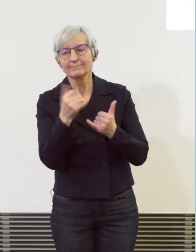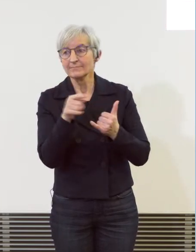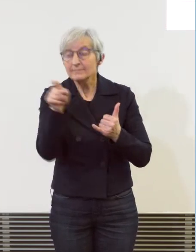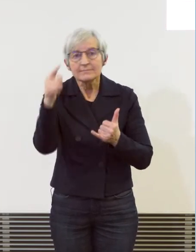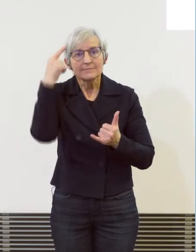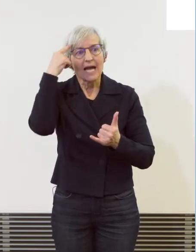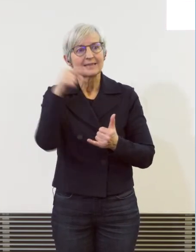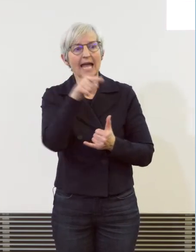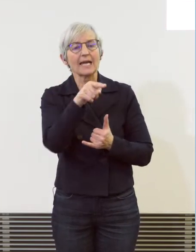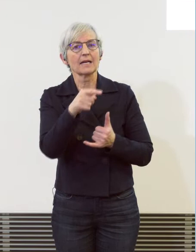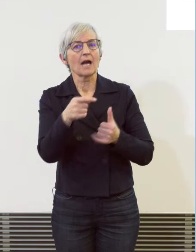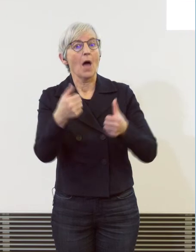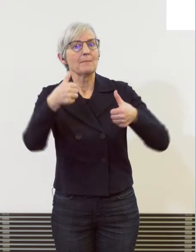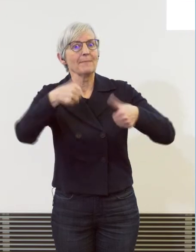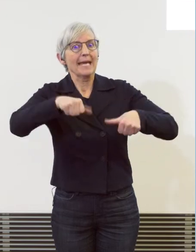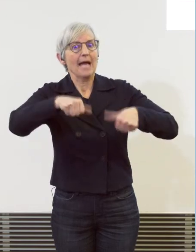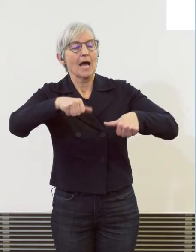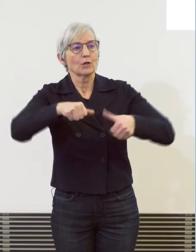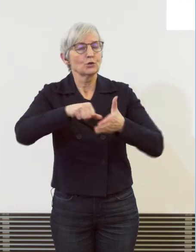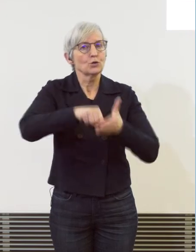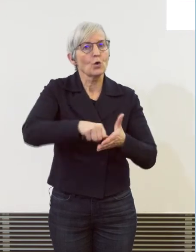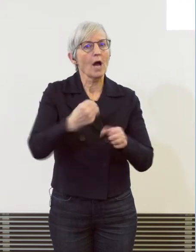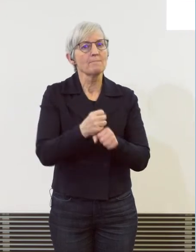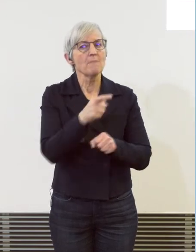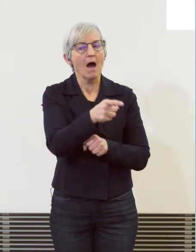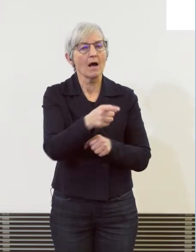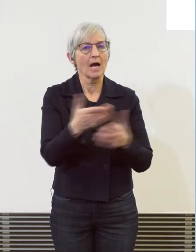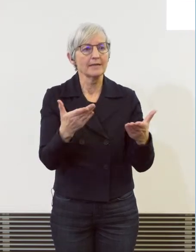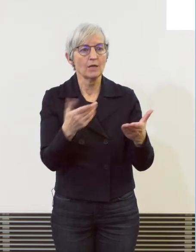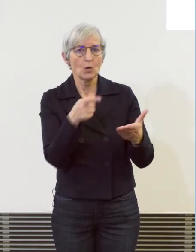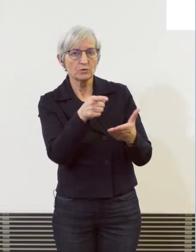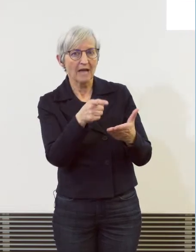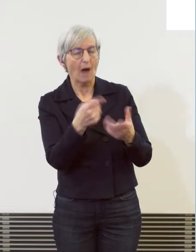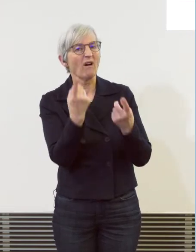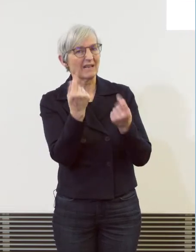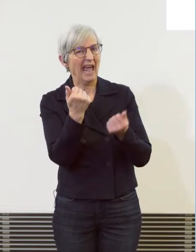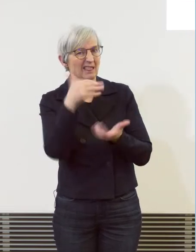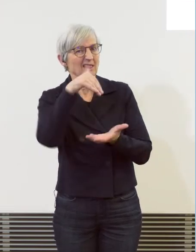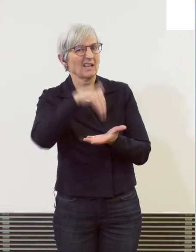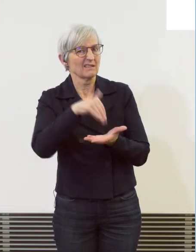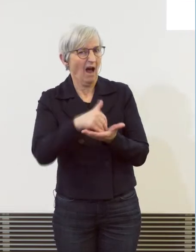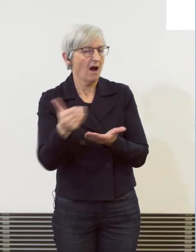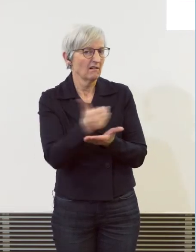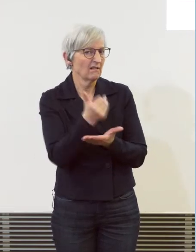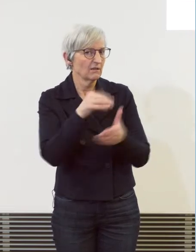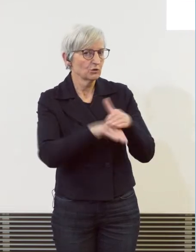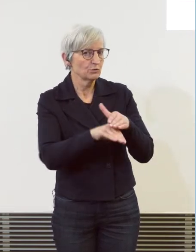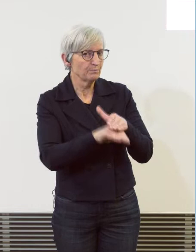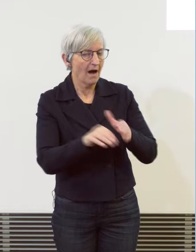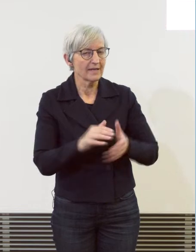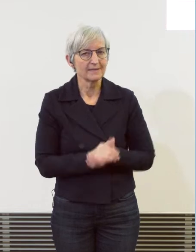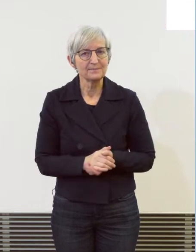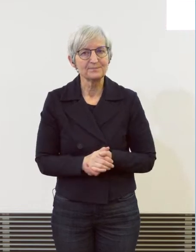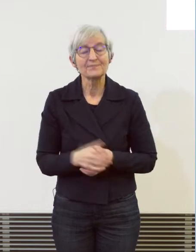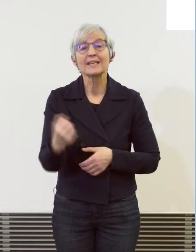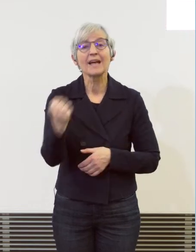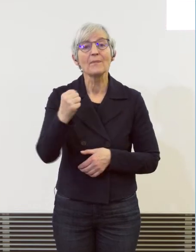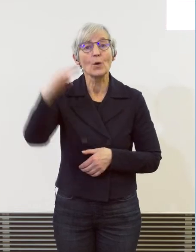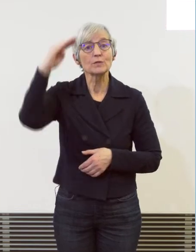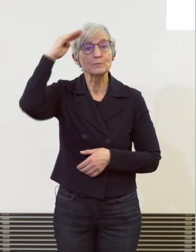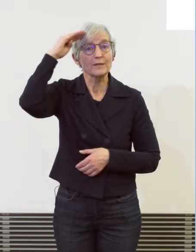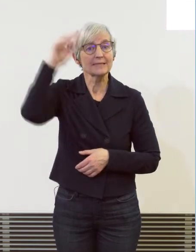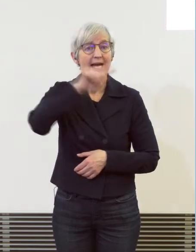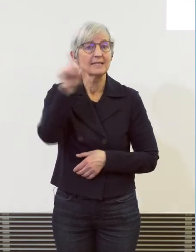erhebliche Ersparnisse vorhanden sind. Die Kantonspolizei Zürich betreibt seit